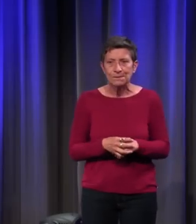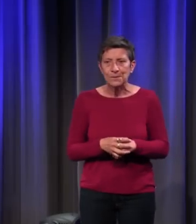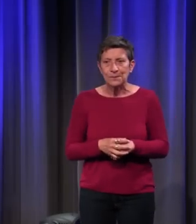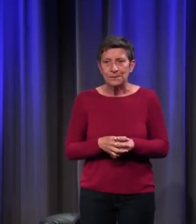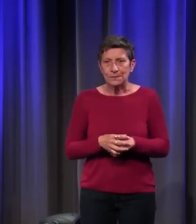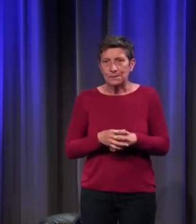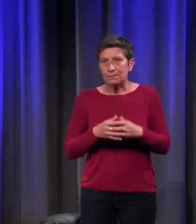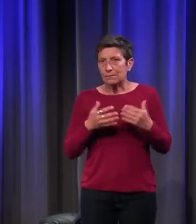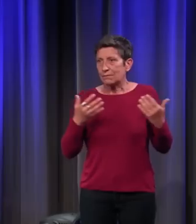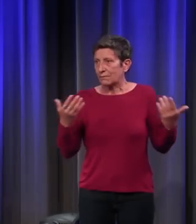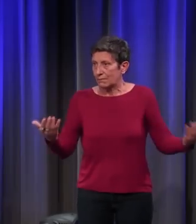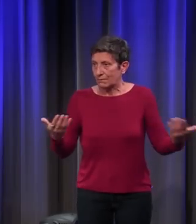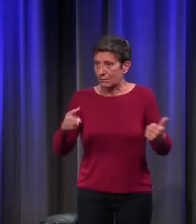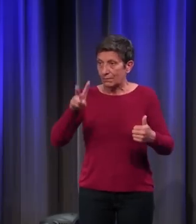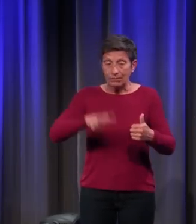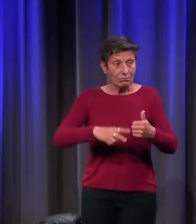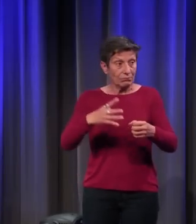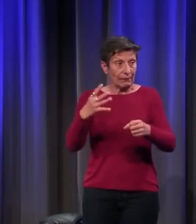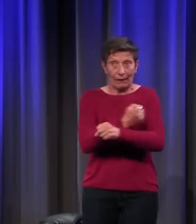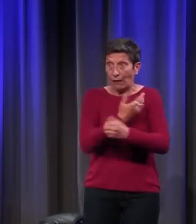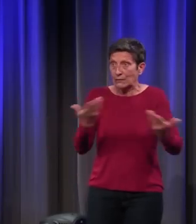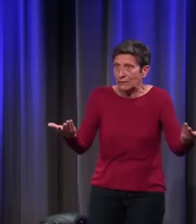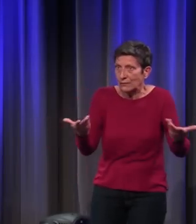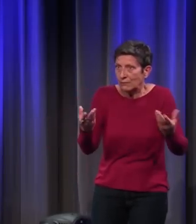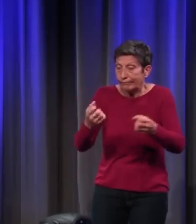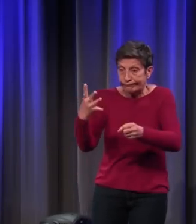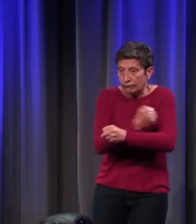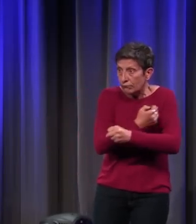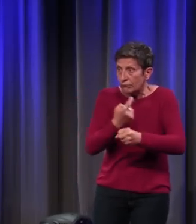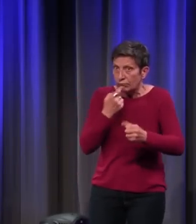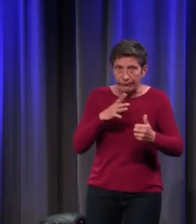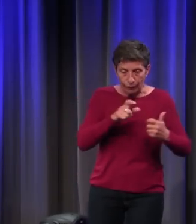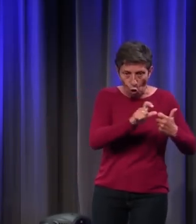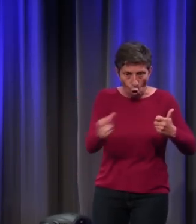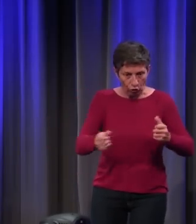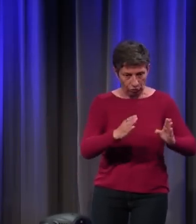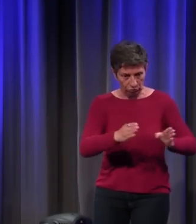'est perturber, là encore, l'ordre établi, et quelque peu ridicule.